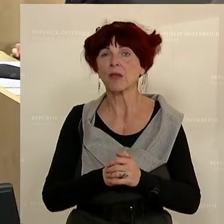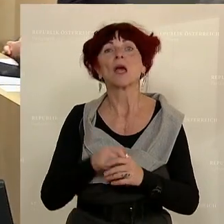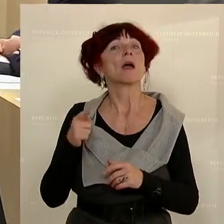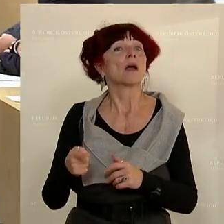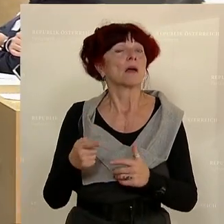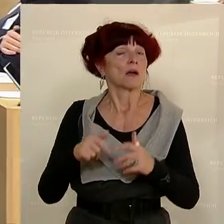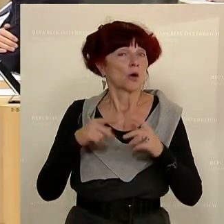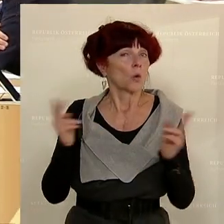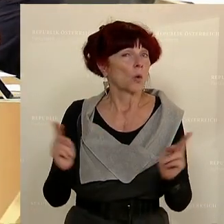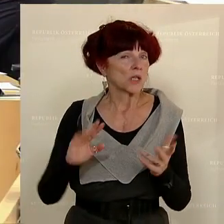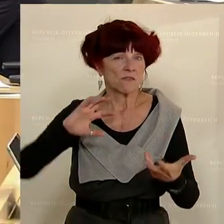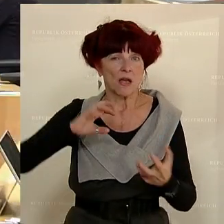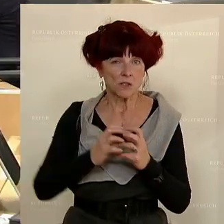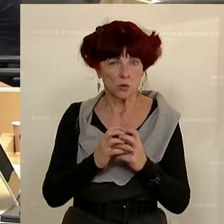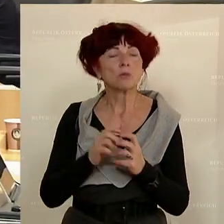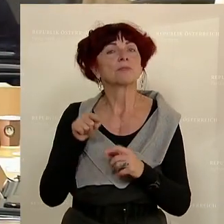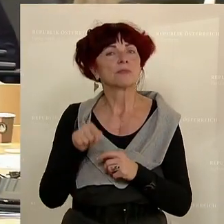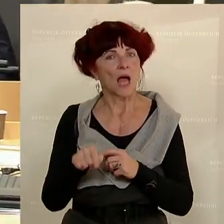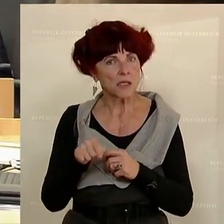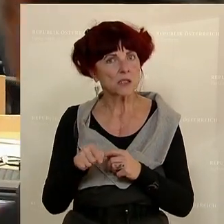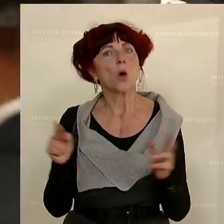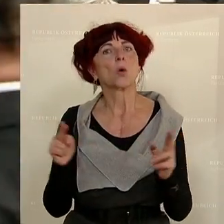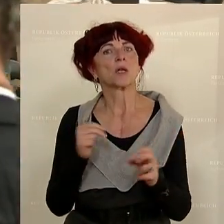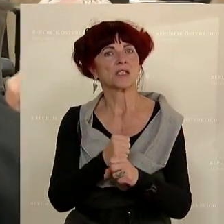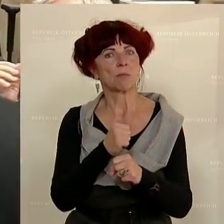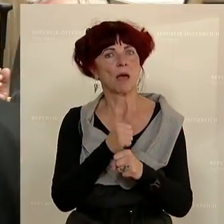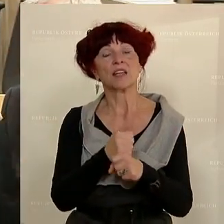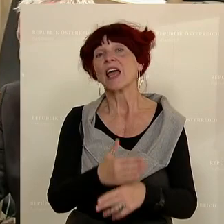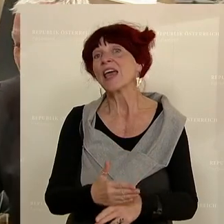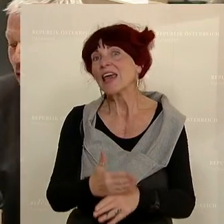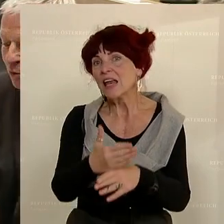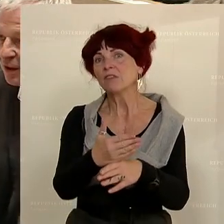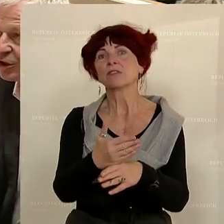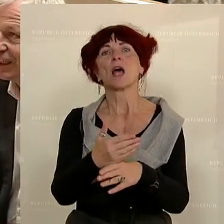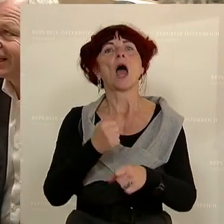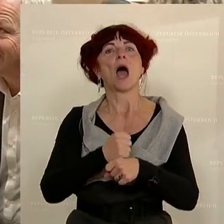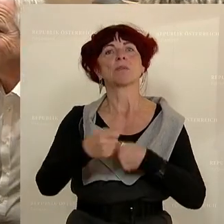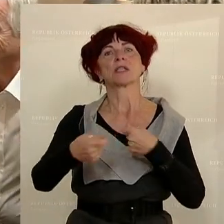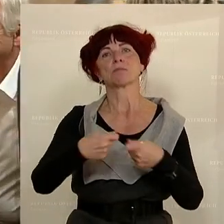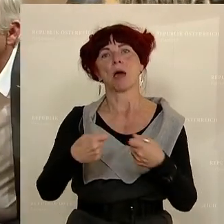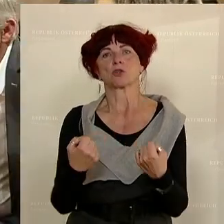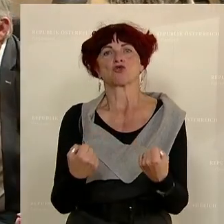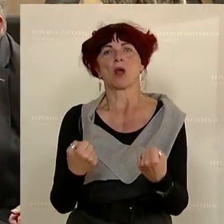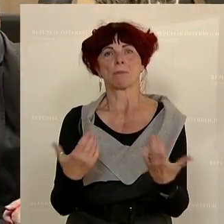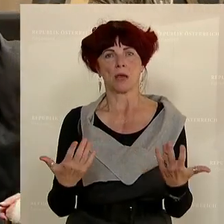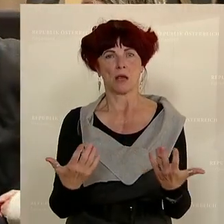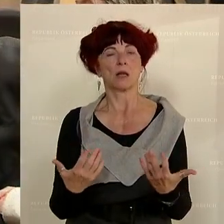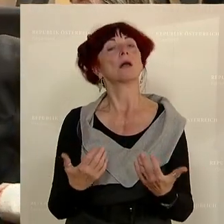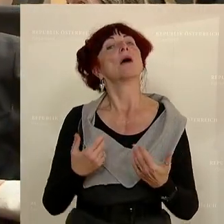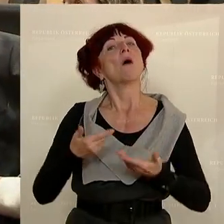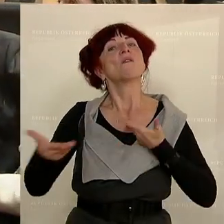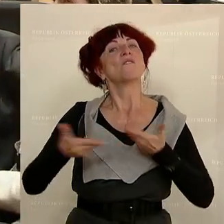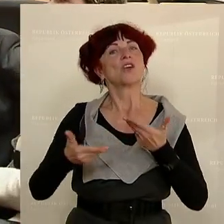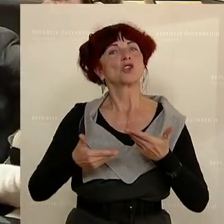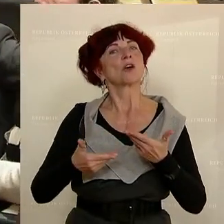war, dass sie sich natürlich stabilisierend auf den Arbeitsmarkt ausgewirkt hat. Das war aus Sicht des Wirtschaftsstandortes wichtig,